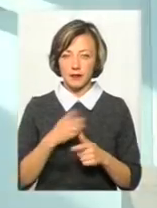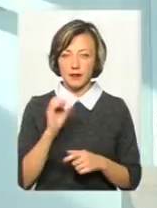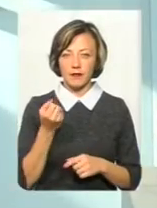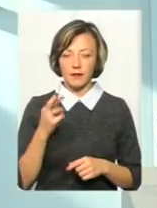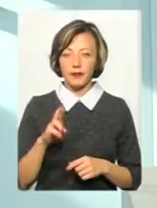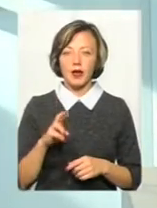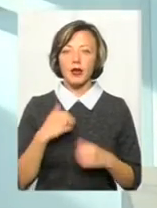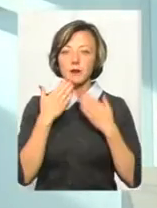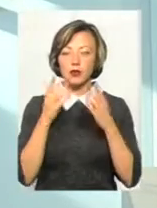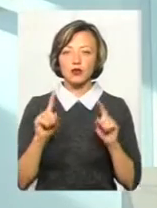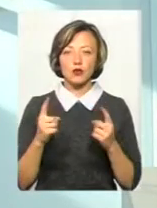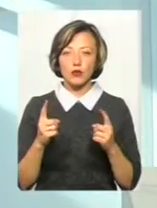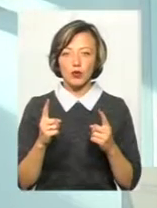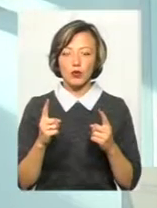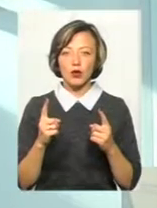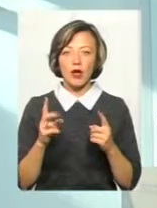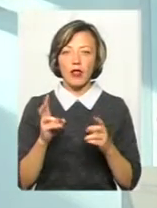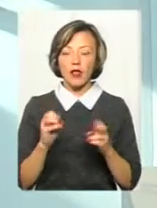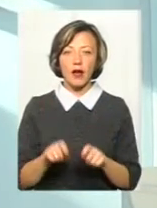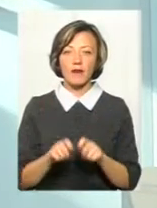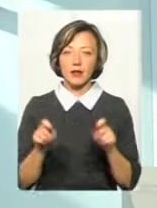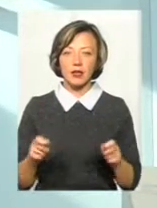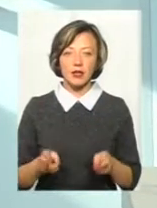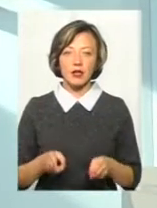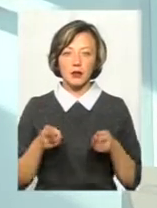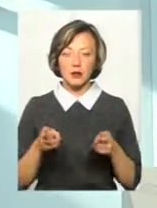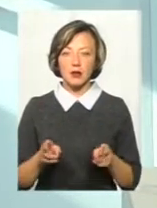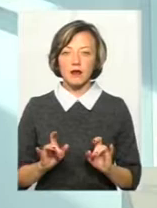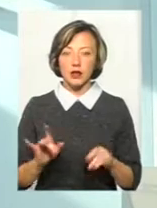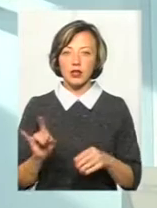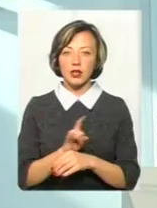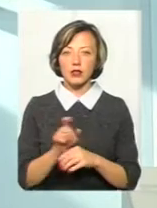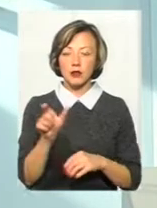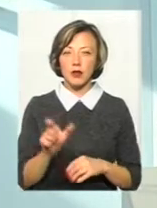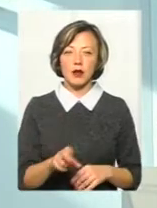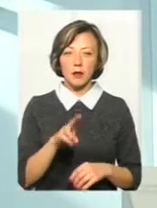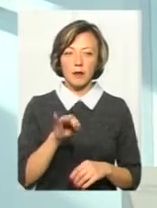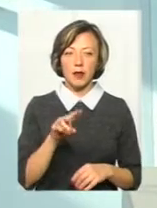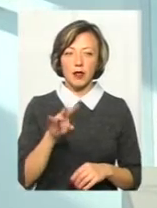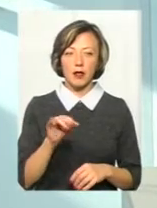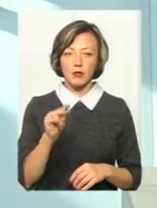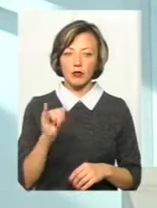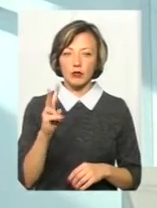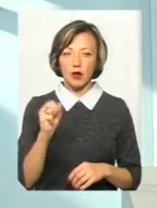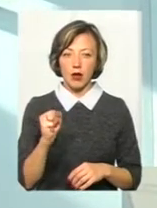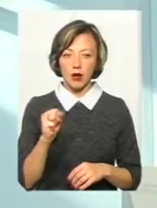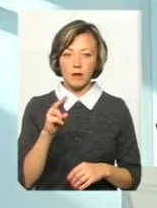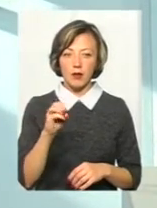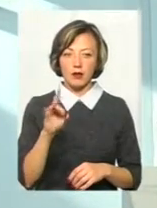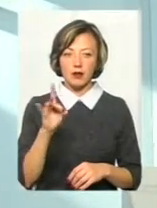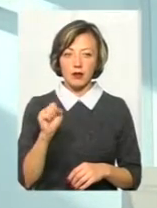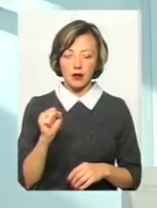запитати, чому не відкрите кримінальне провадження на Сахрая Пелевчука Петра, жителя міста Хмельницького,